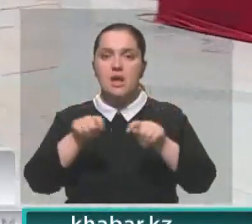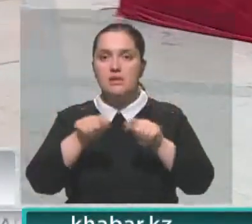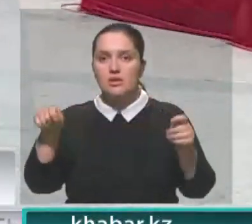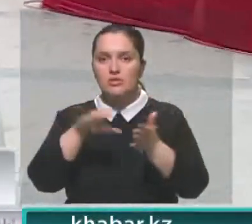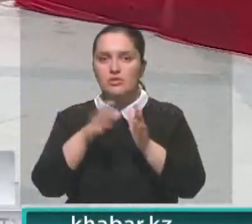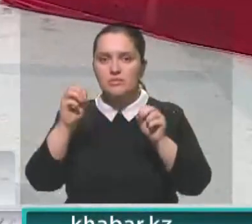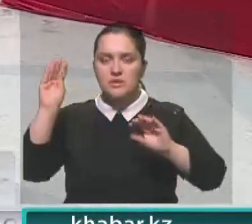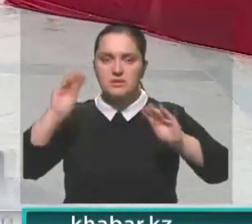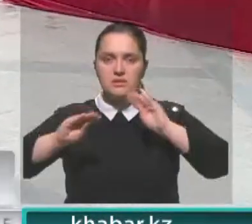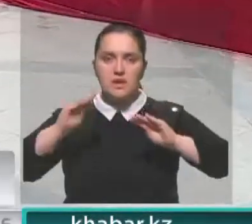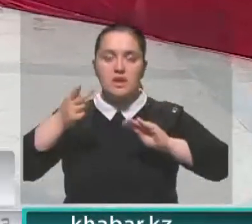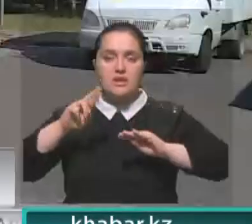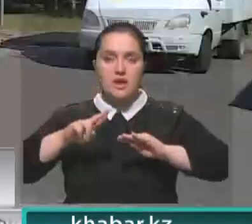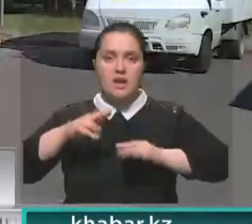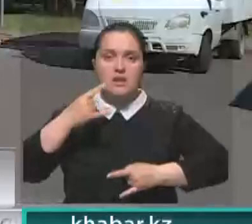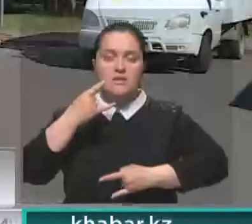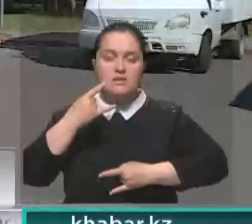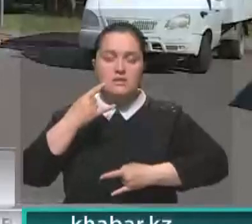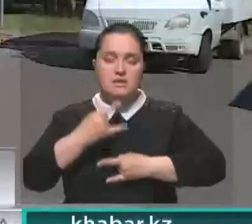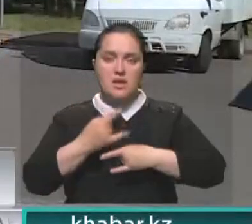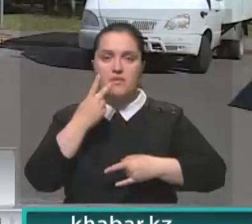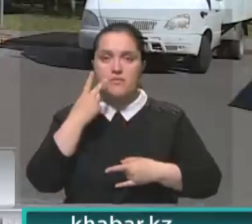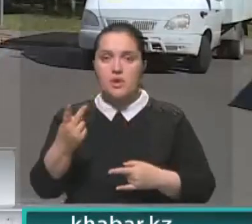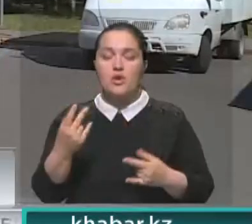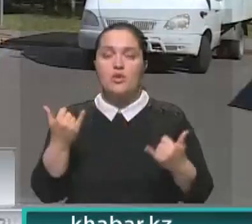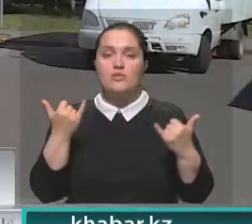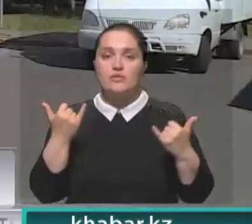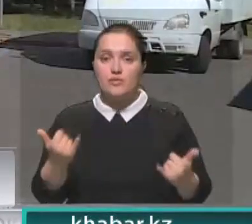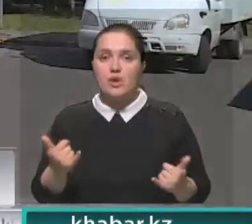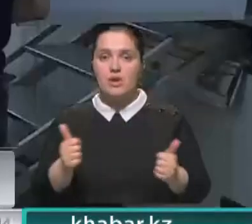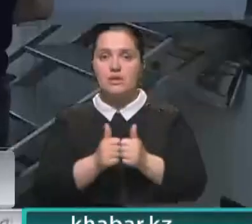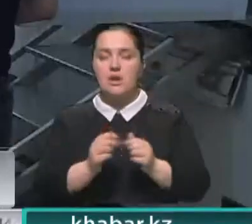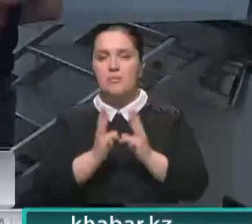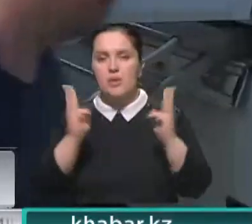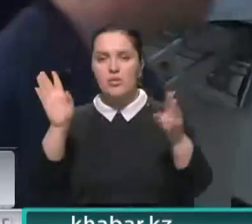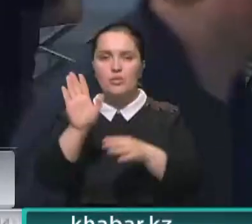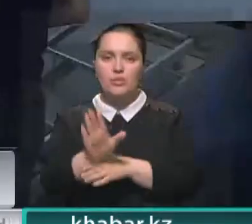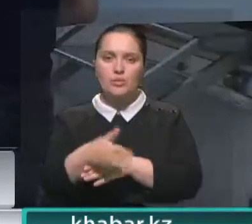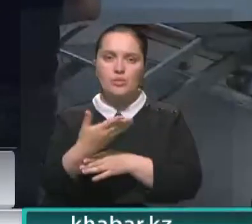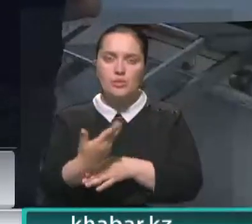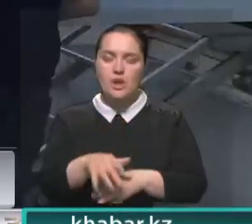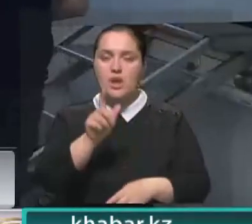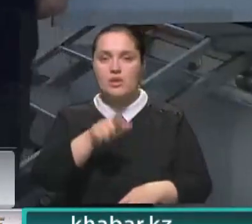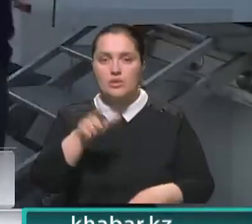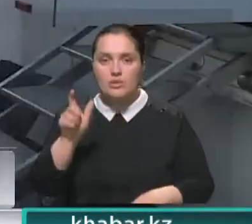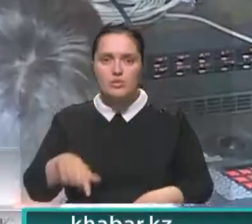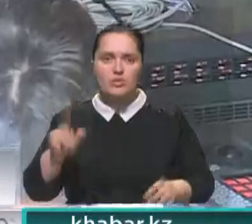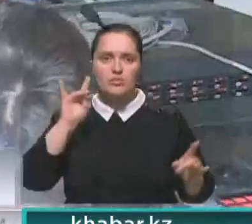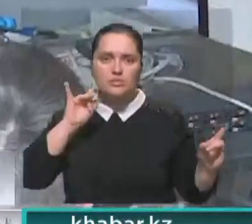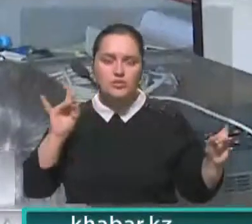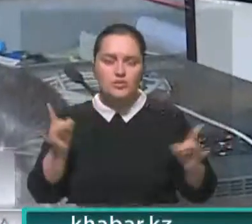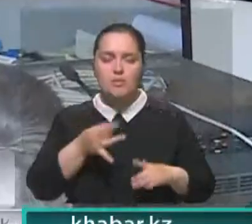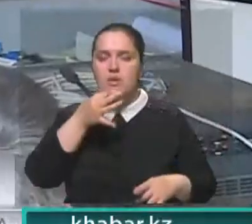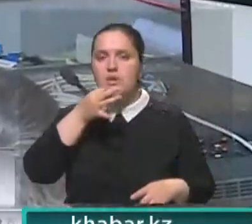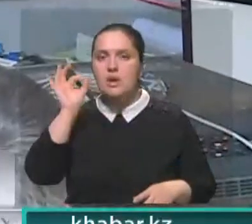сконструирована для телемарафона. Сегодня на аллее возле Байтирека, по которой обычно неторопливо прогуливаются жители столицы, шумно. С самого